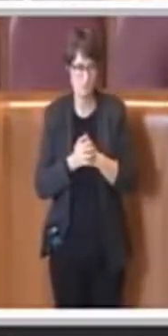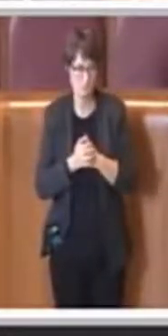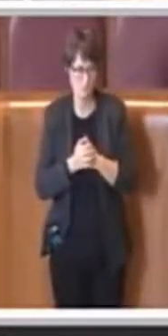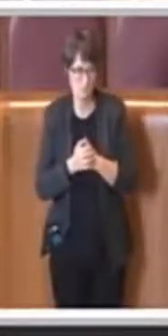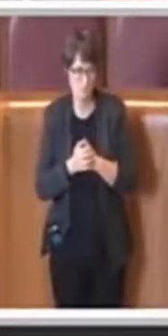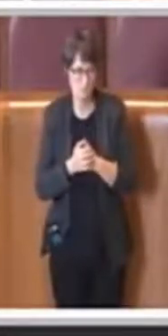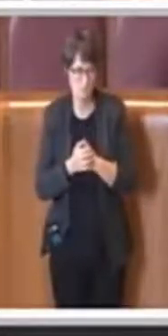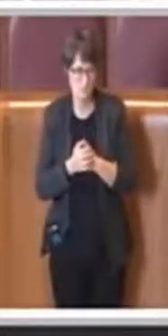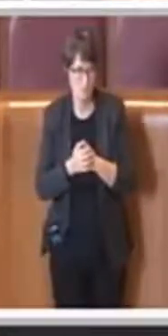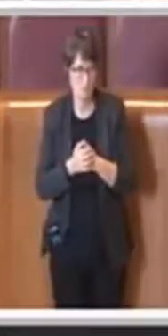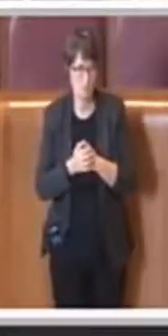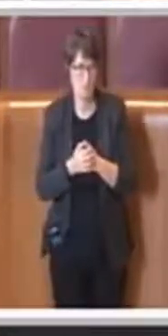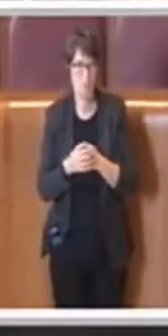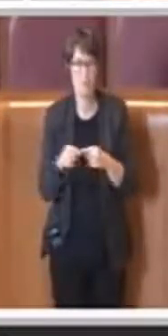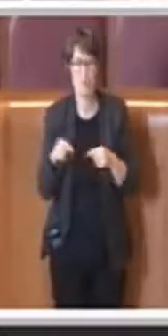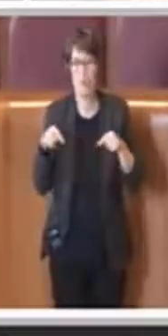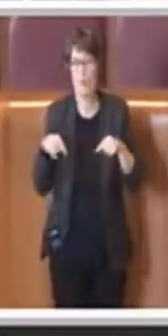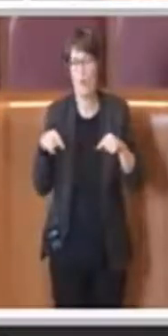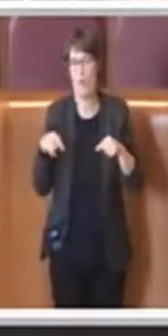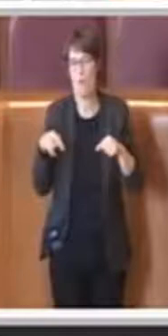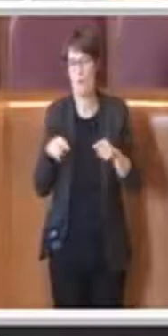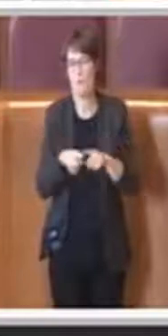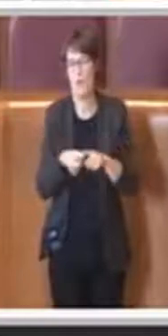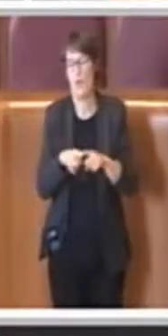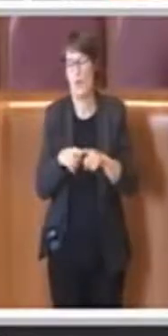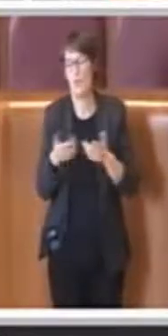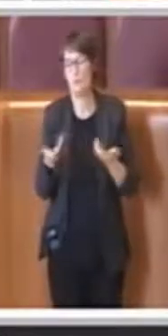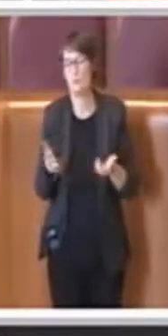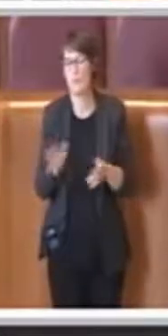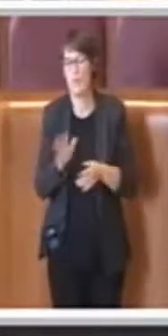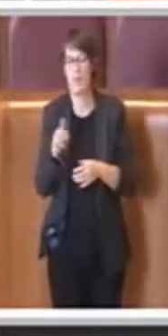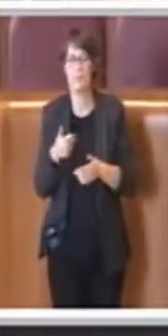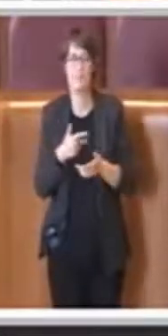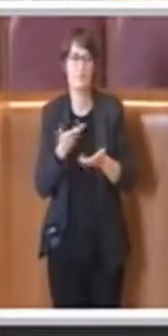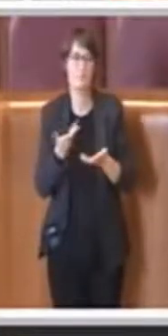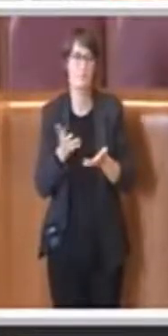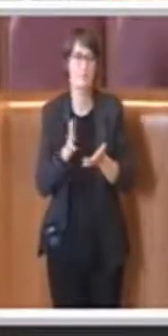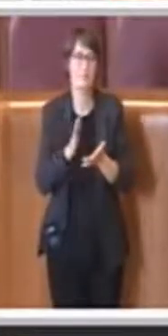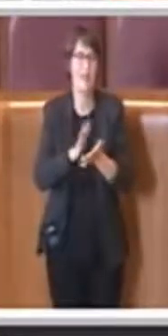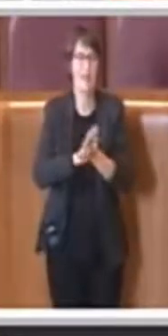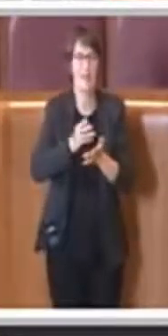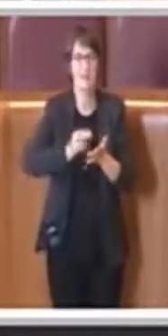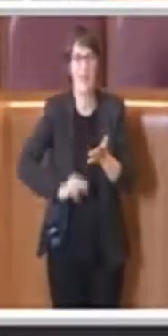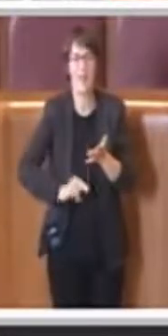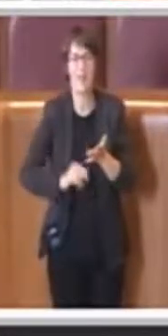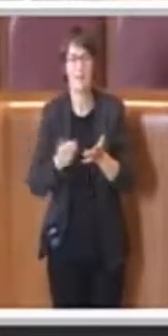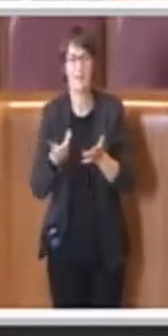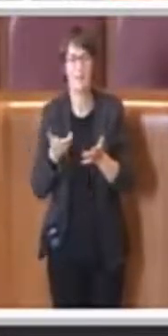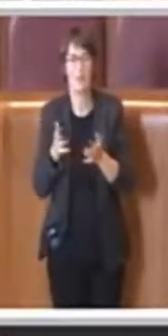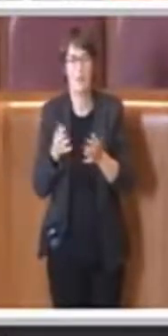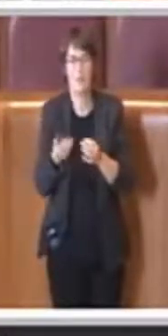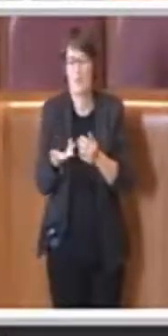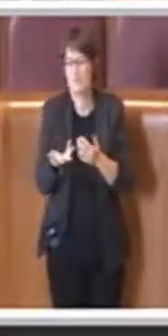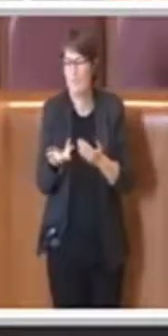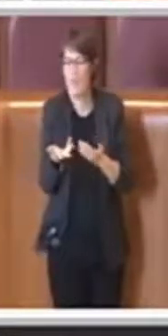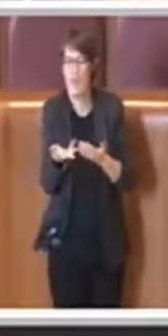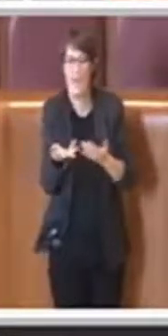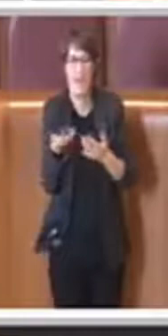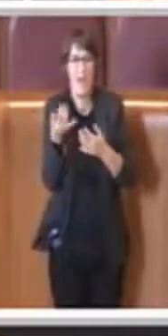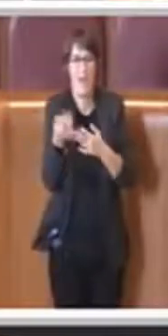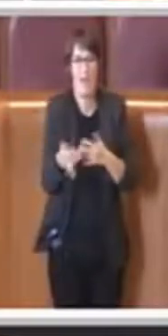la conclusione se vogliamo gli atti finali di una operazione di riforma sul settore della